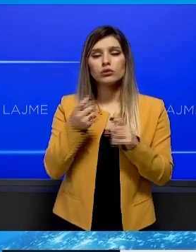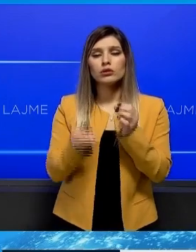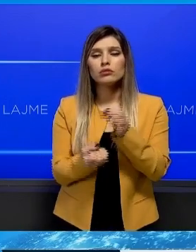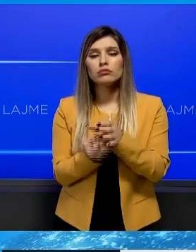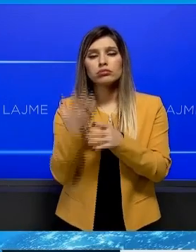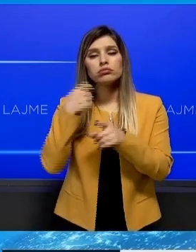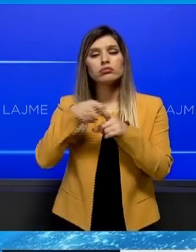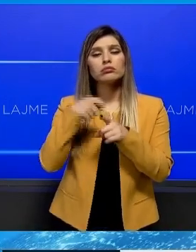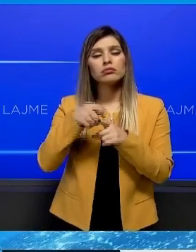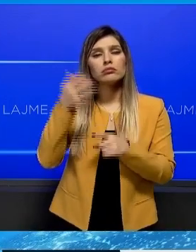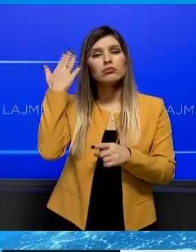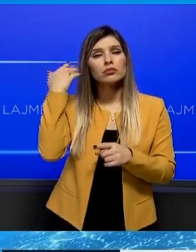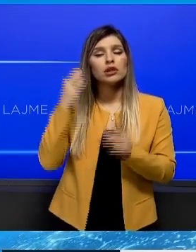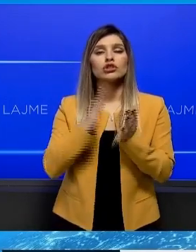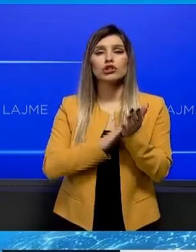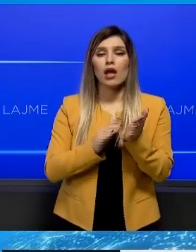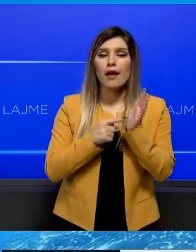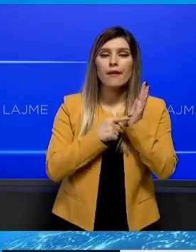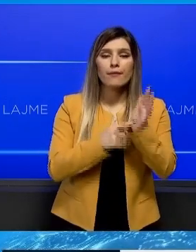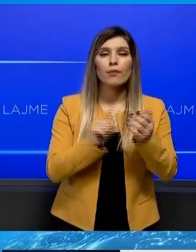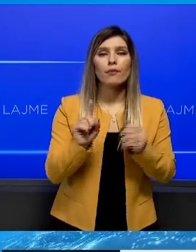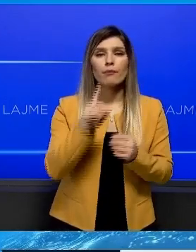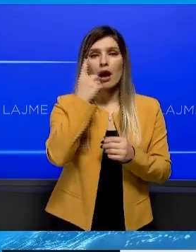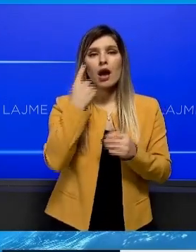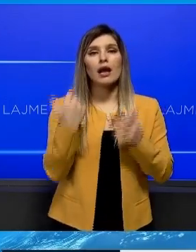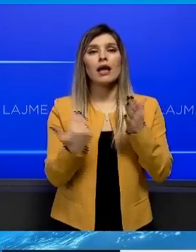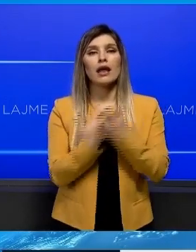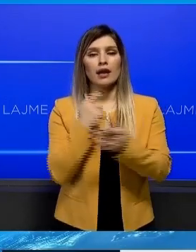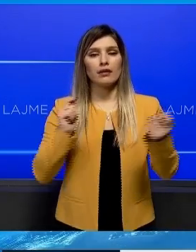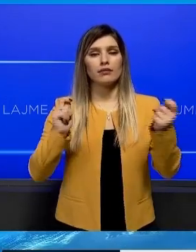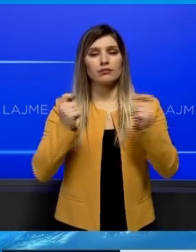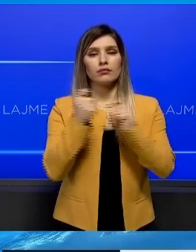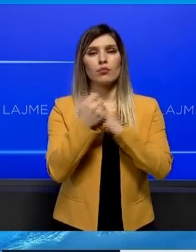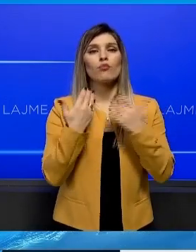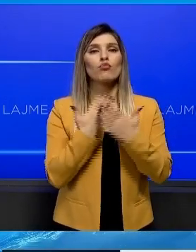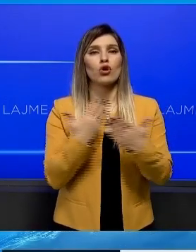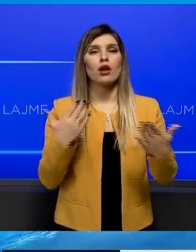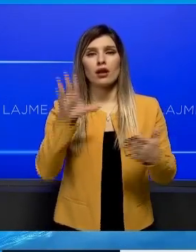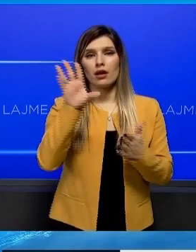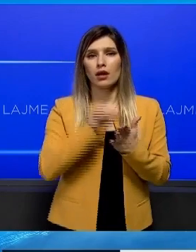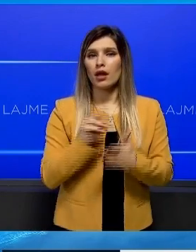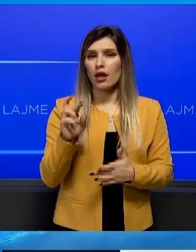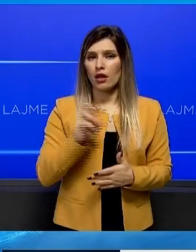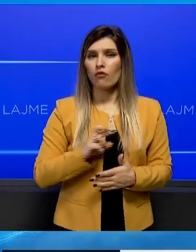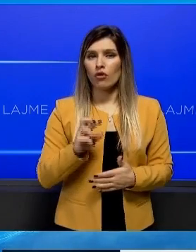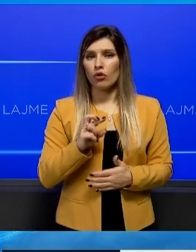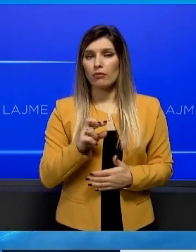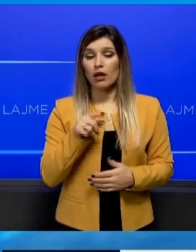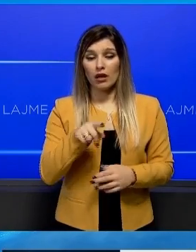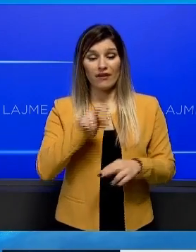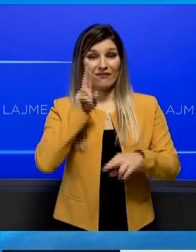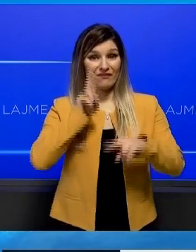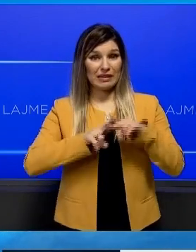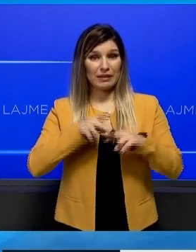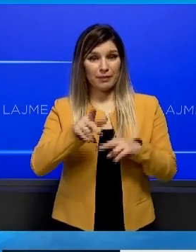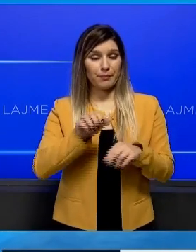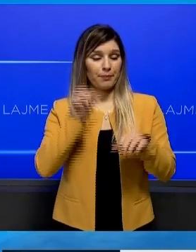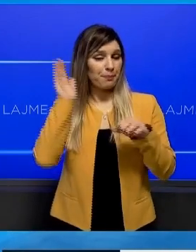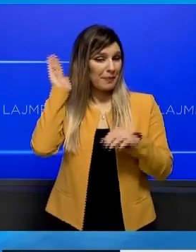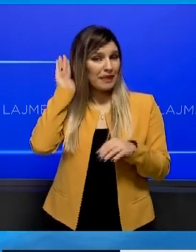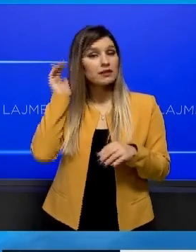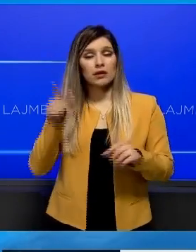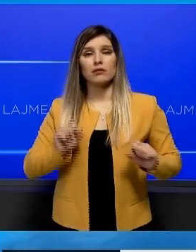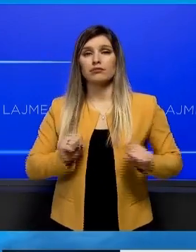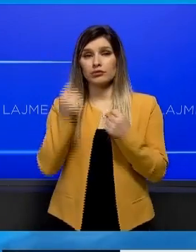ndërëtibit para qëtë të ndërshem bujt e parë në Kosovë të kalimit në arkitekturën moderne evropiane. Nda i këti vendimit të ministris, ka